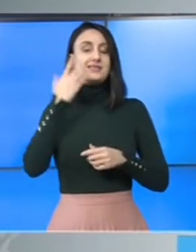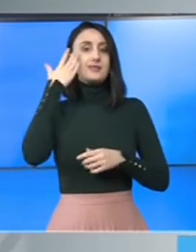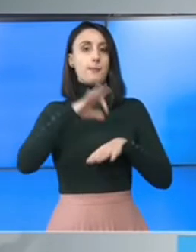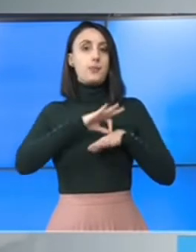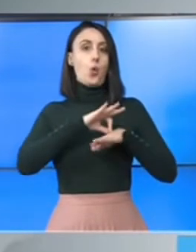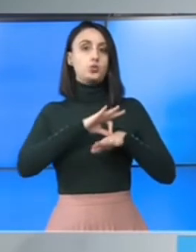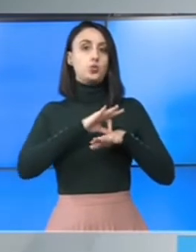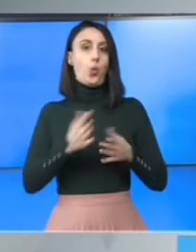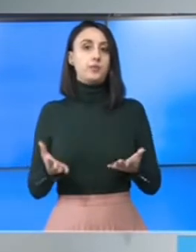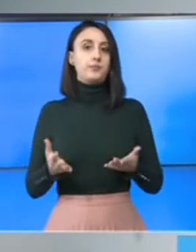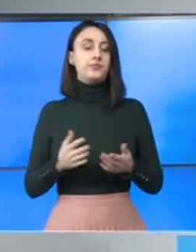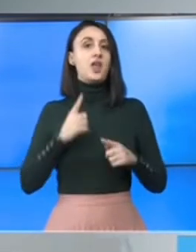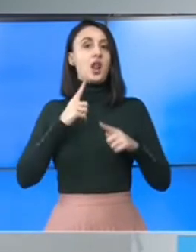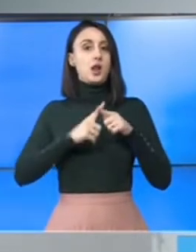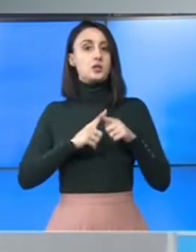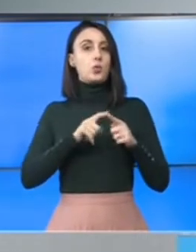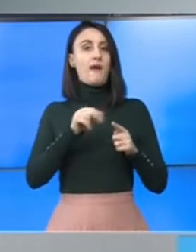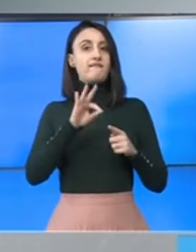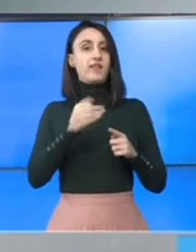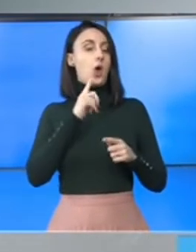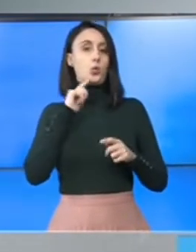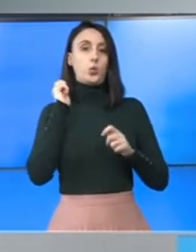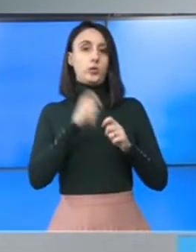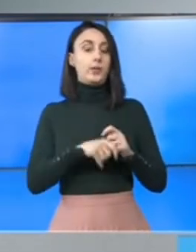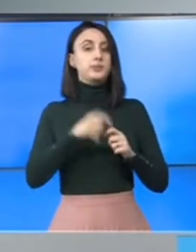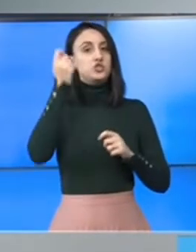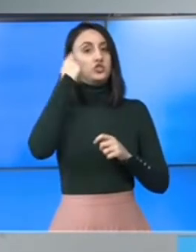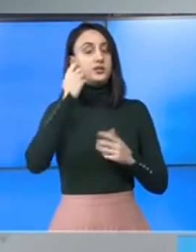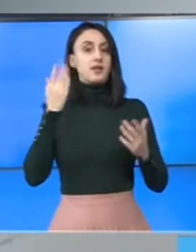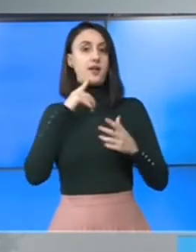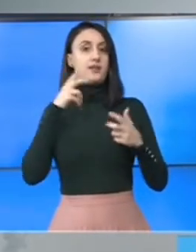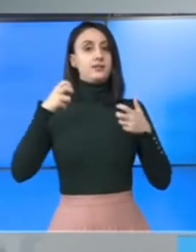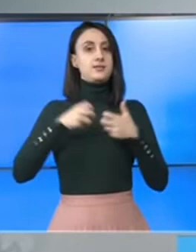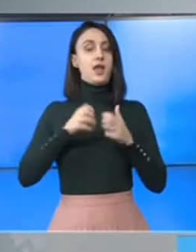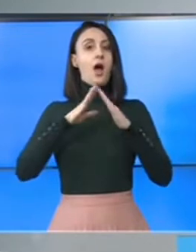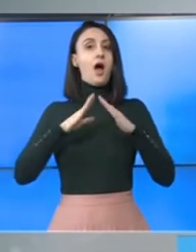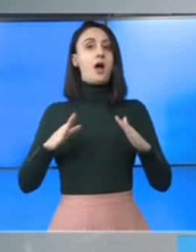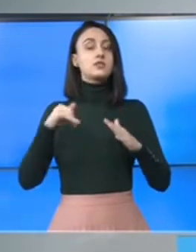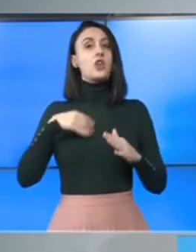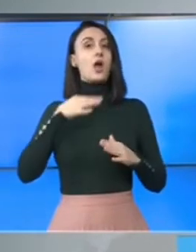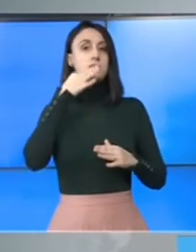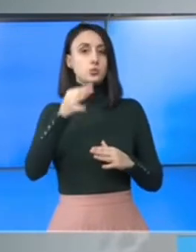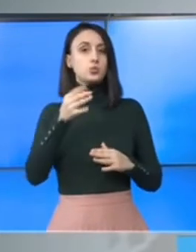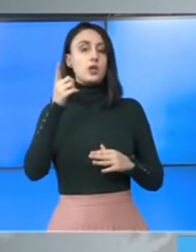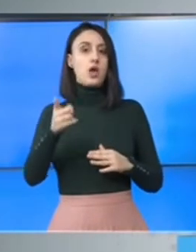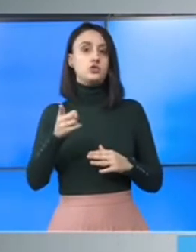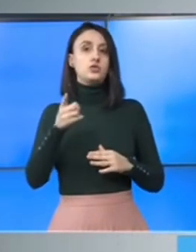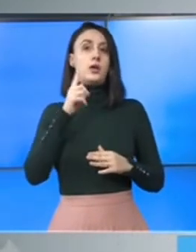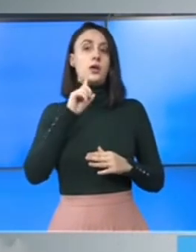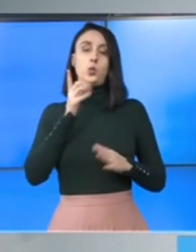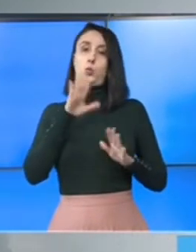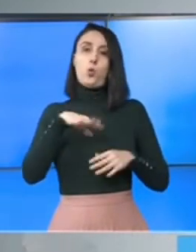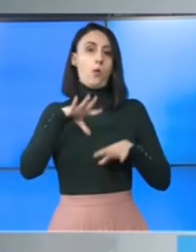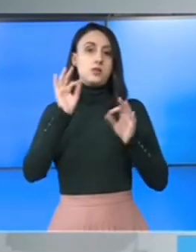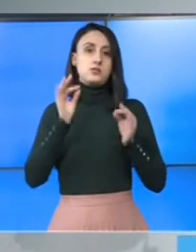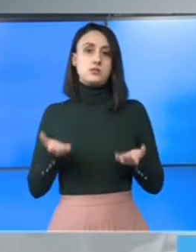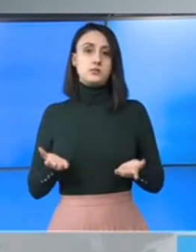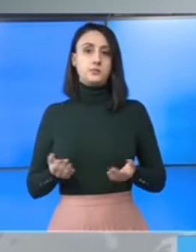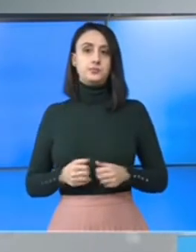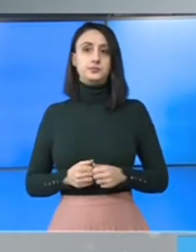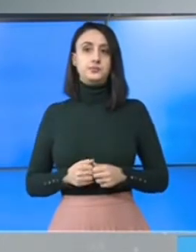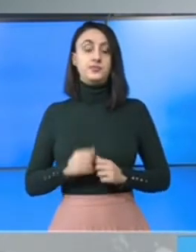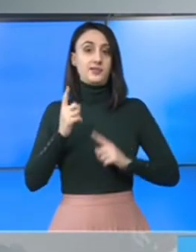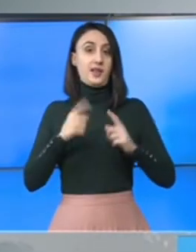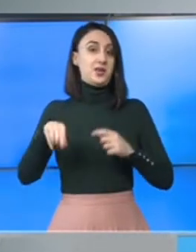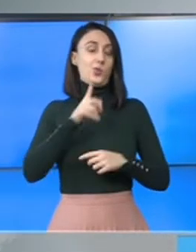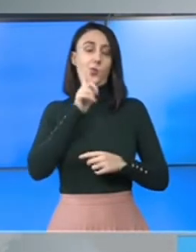sub control. Alexandru Rafila nu îi condamnă pe cetățenii care se testează acasă și spune chiar că aceștia nu au de ales. Dacă